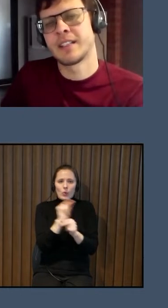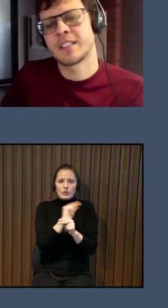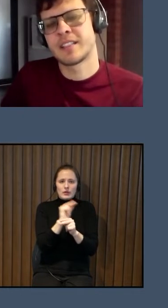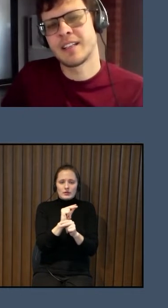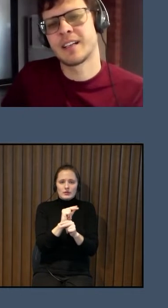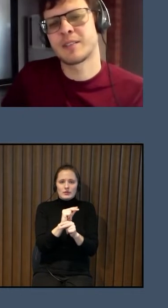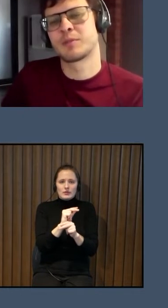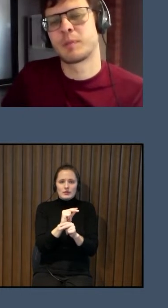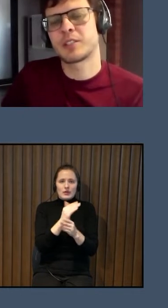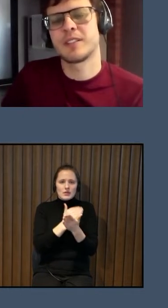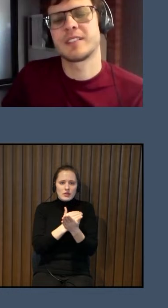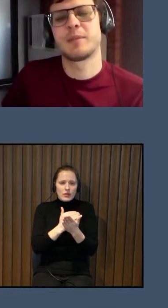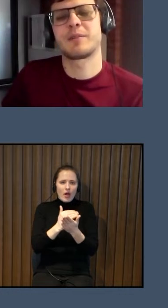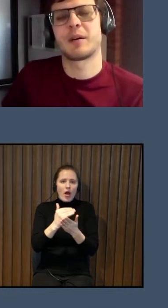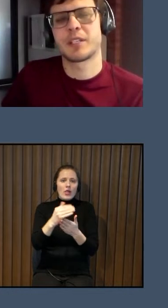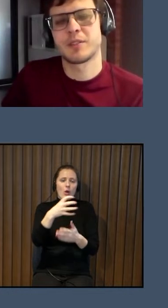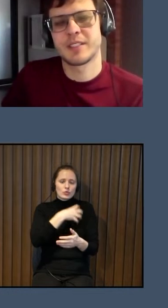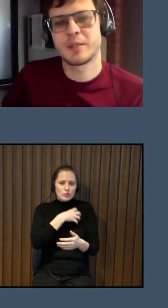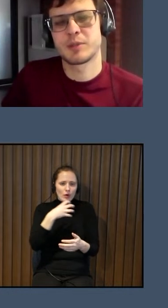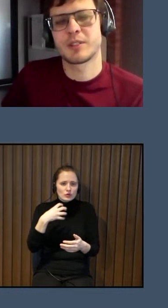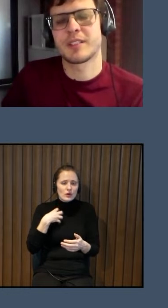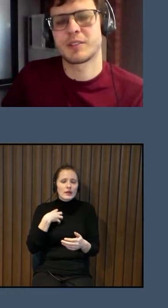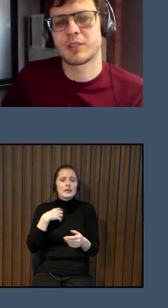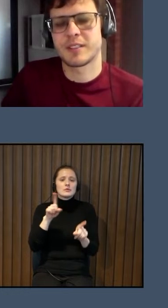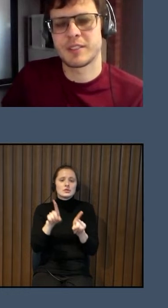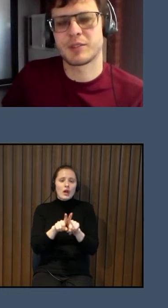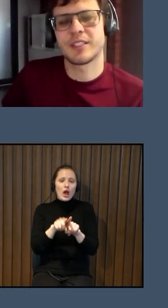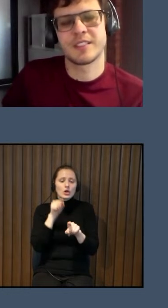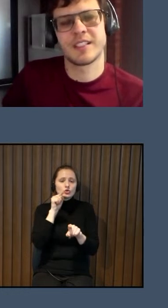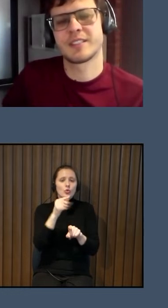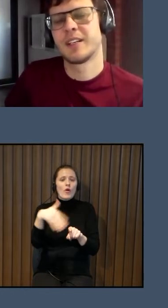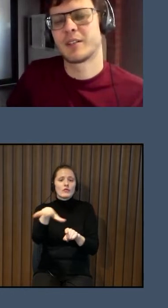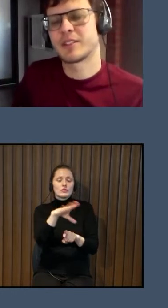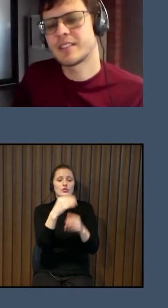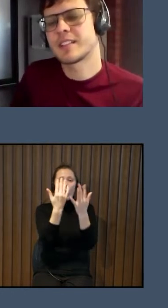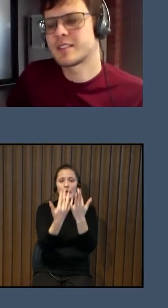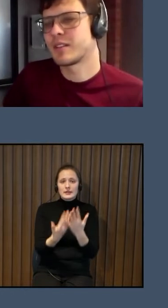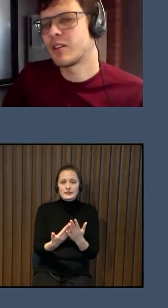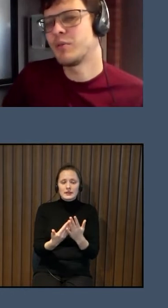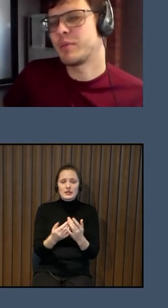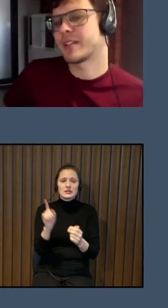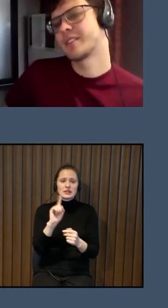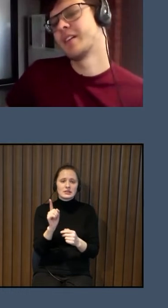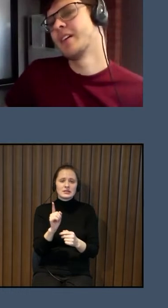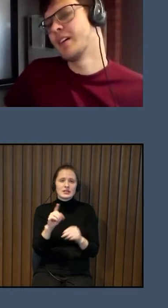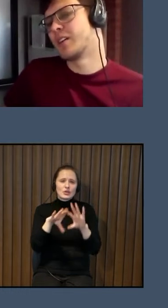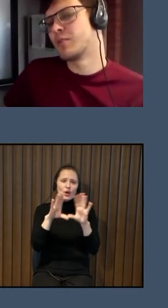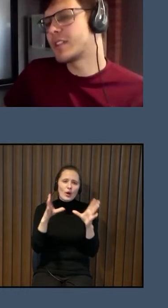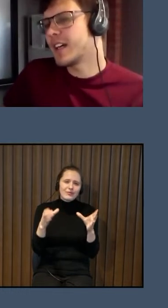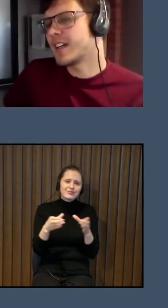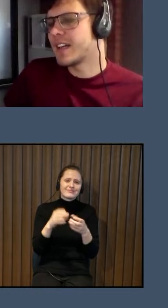Tas aiziet tālāk uz pašvaldībām, kā pašvaldības šo te visur izcinās. Un tas ir tāds kompleks.